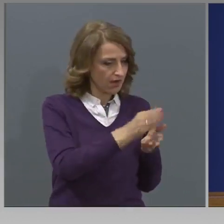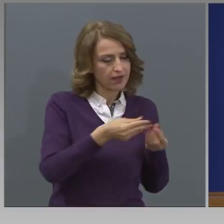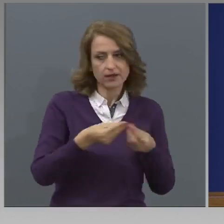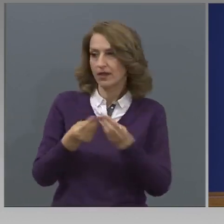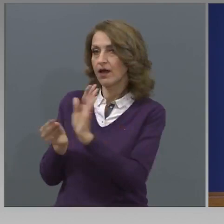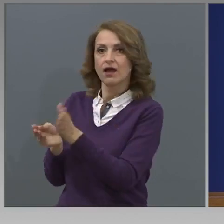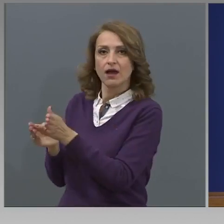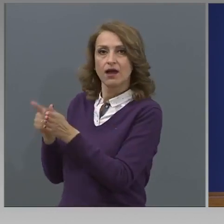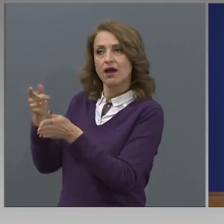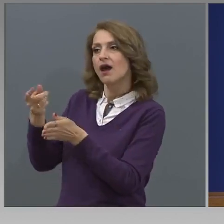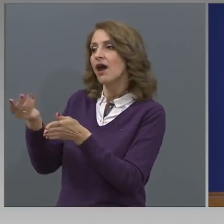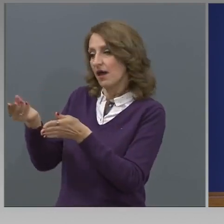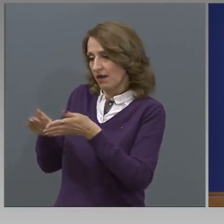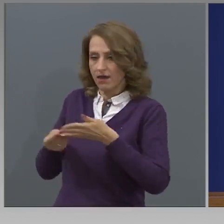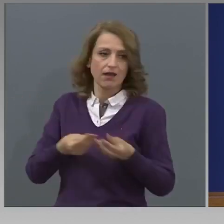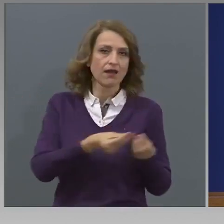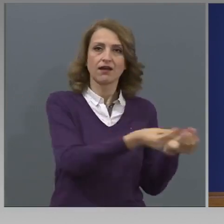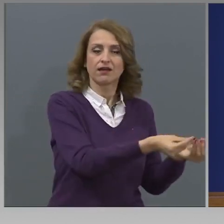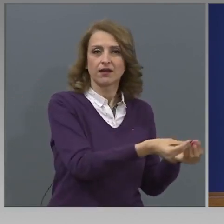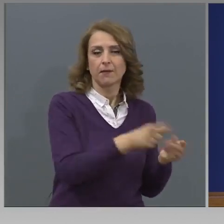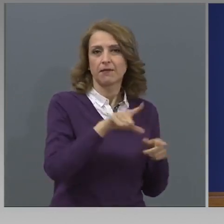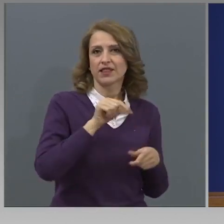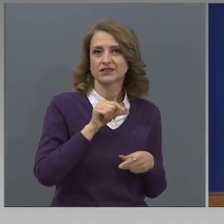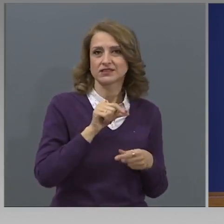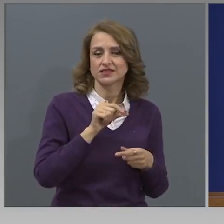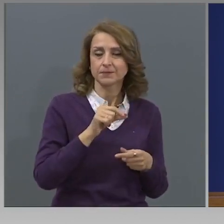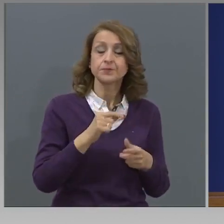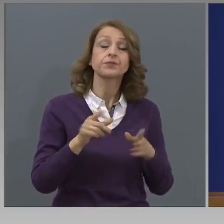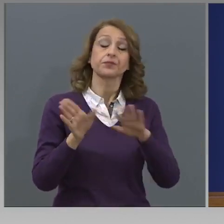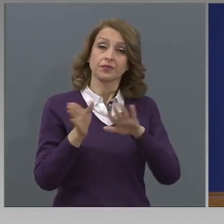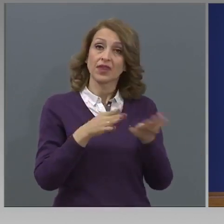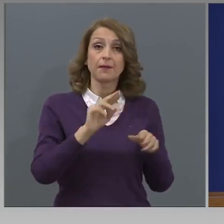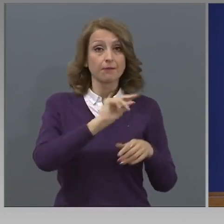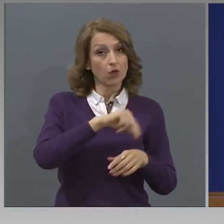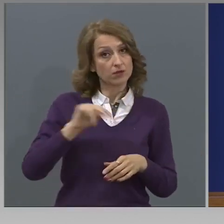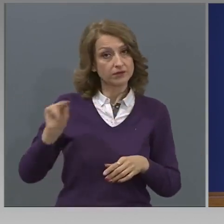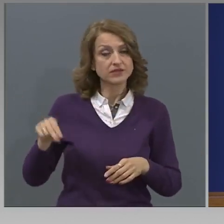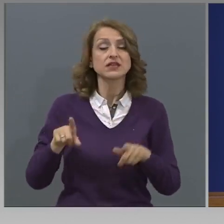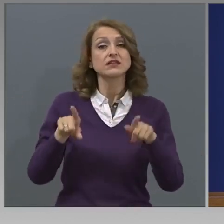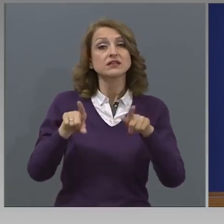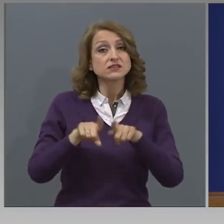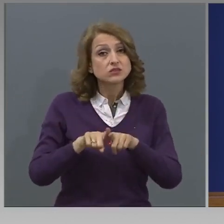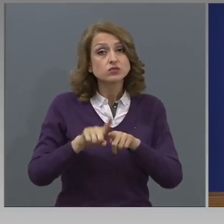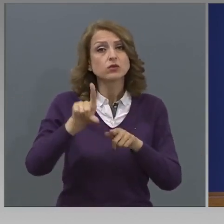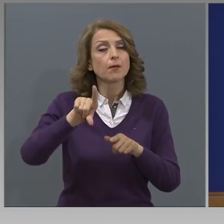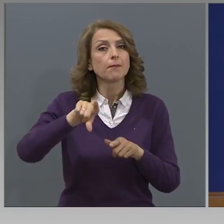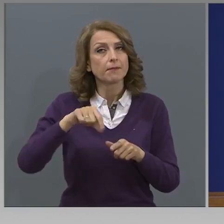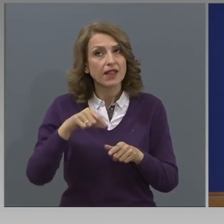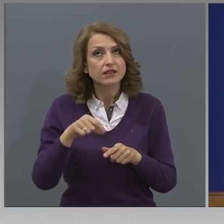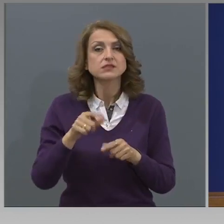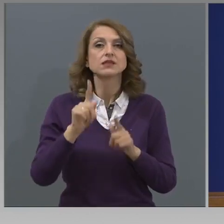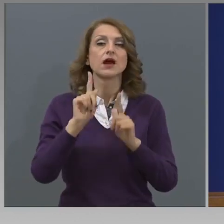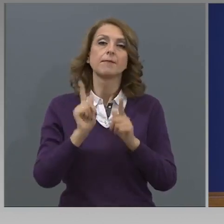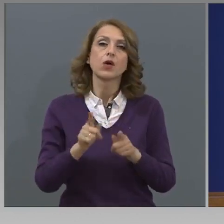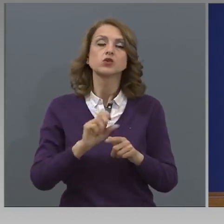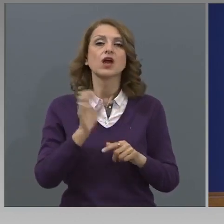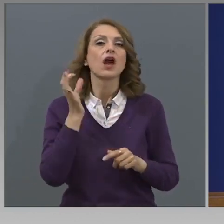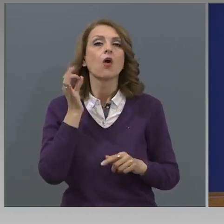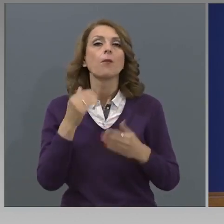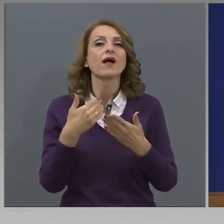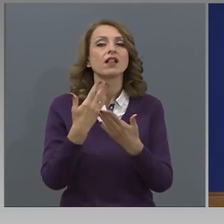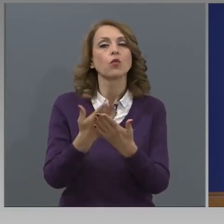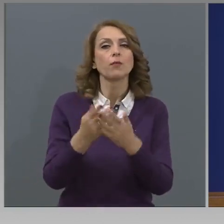деца и така нататък. Като също така, разбира се, пенсията ще може да бъде изплатена и на опълномощен